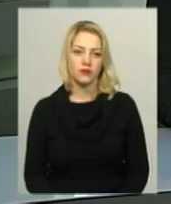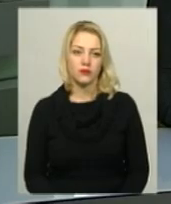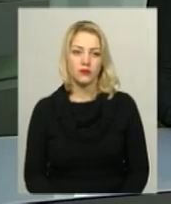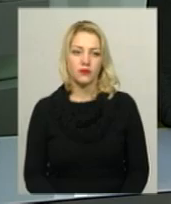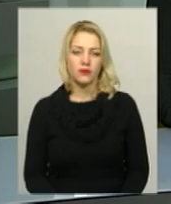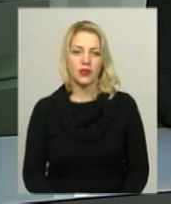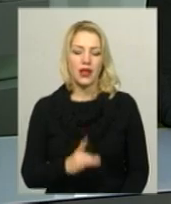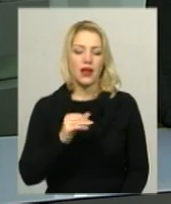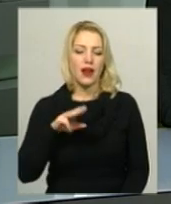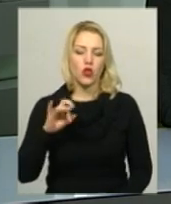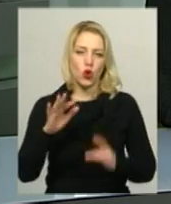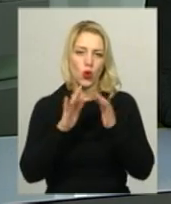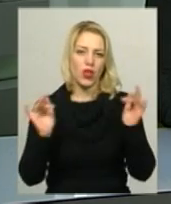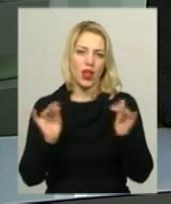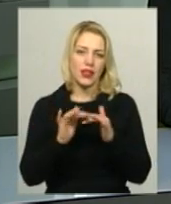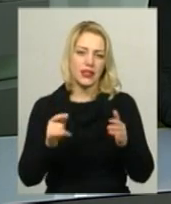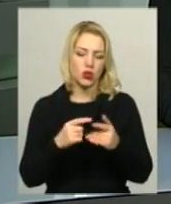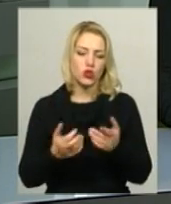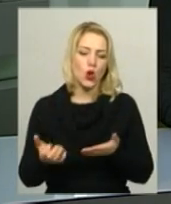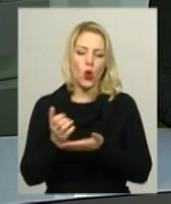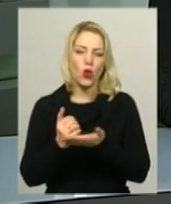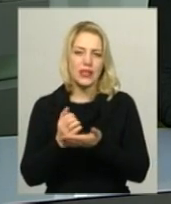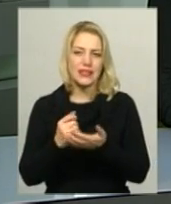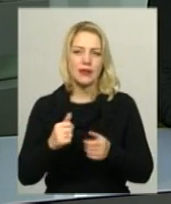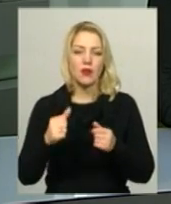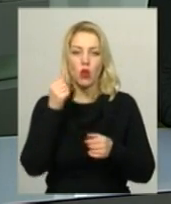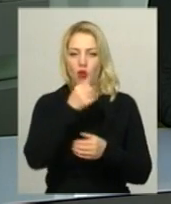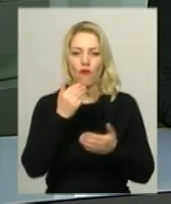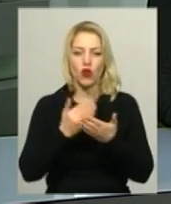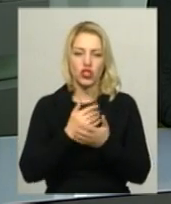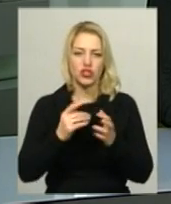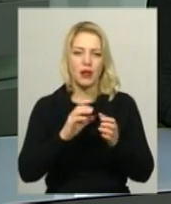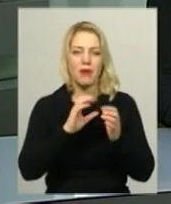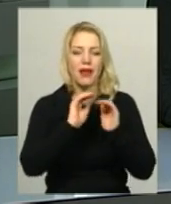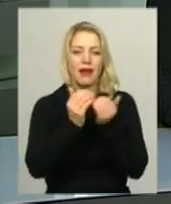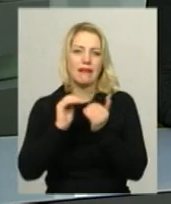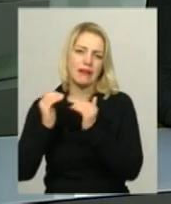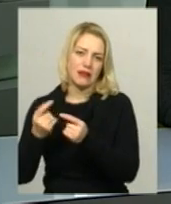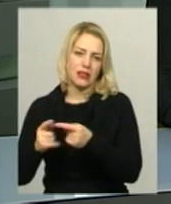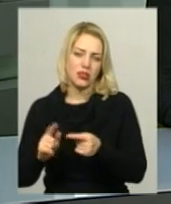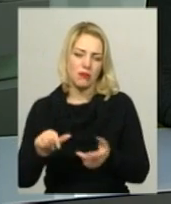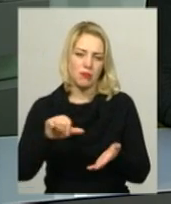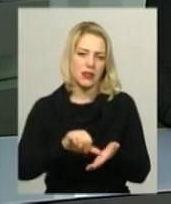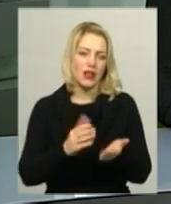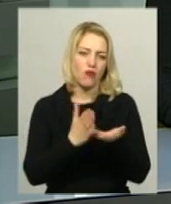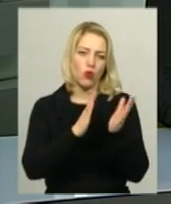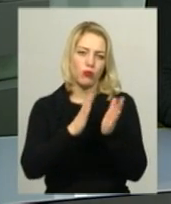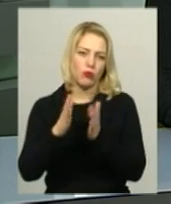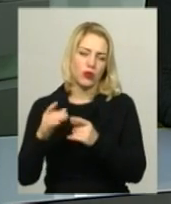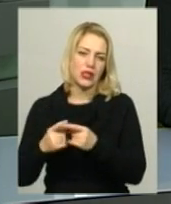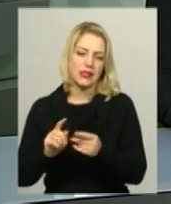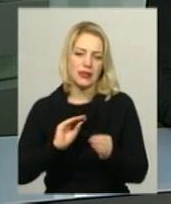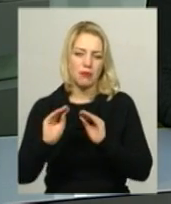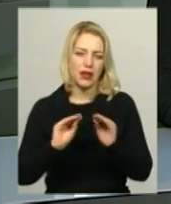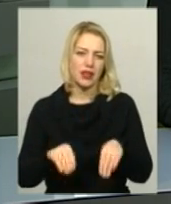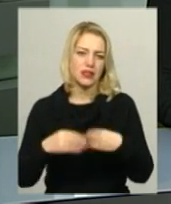Ретро-ялинку із колекційними новорічними іграшками представили у Хмельницькій обласній бібліотеці для дітей та юнацтва. Прикраси надав